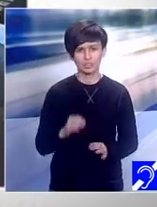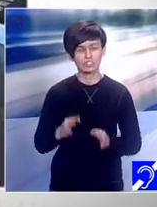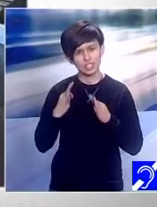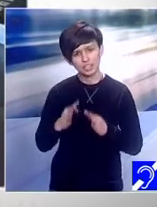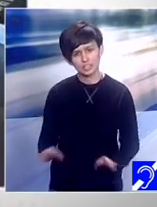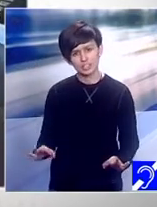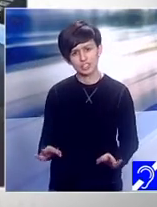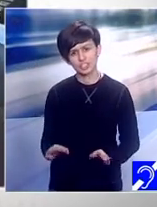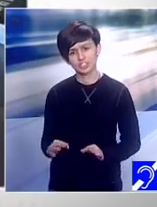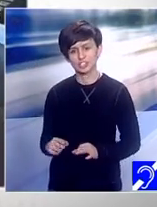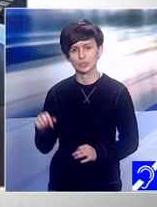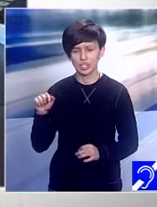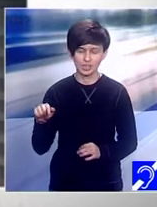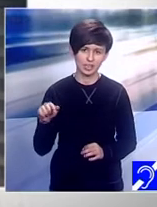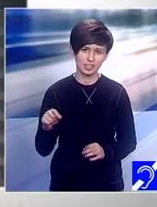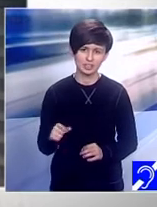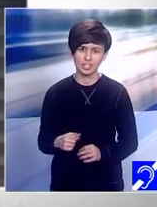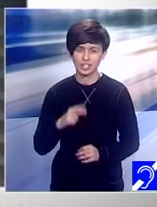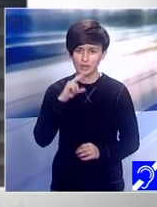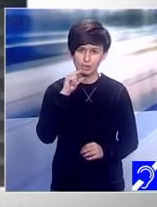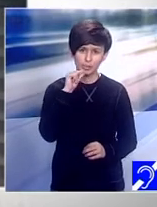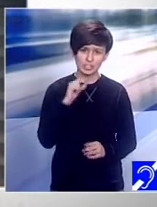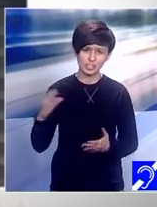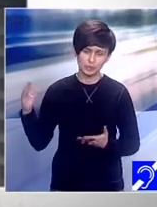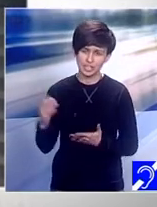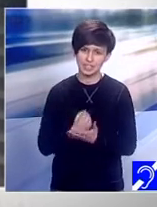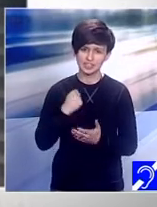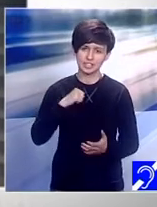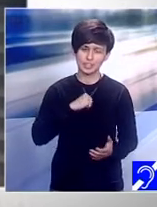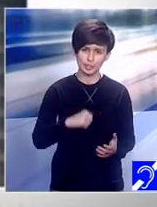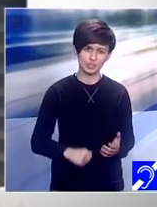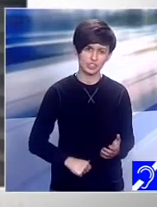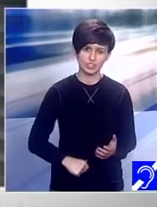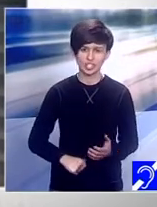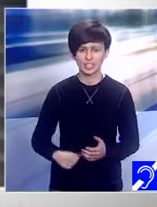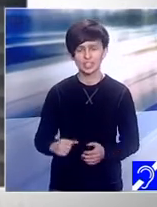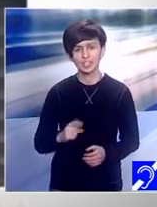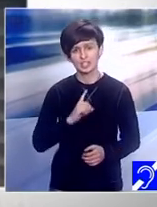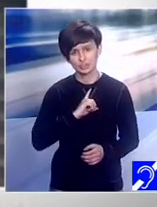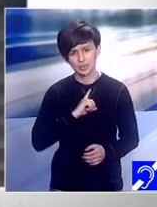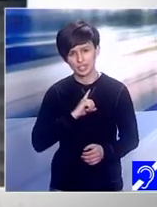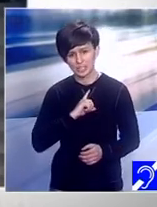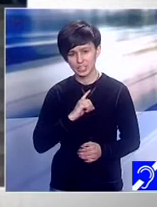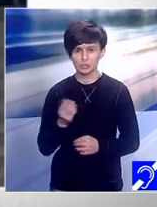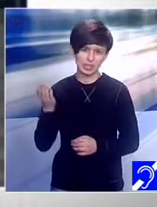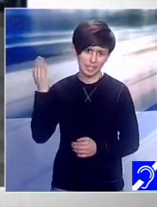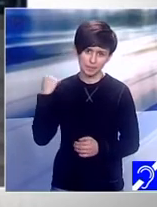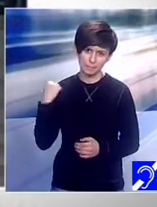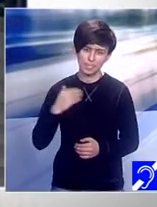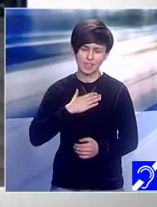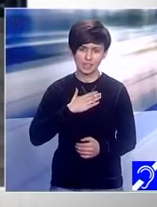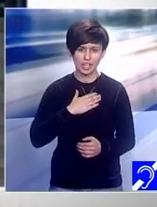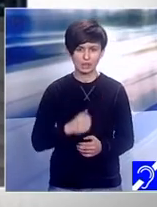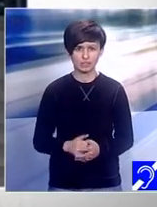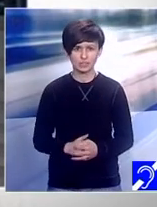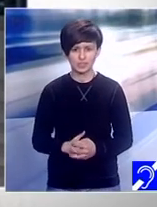ea ne povestește despre realizările personale și profesionale pe care le-a avut de când e colegă cu noi și de